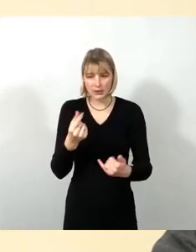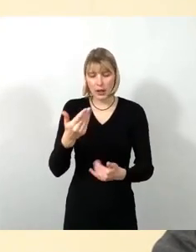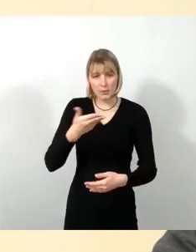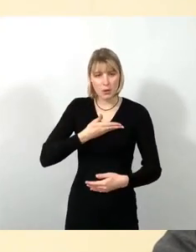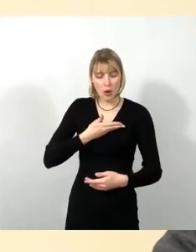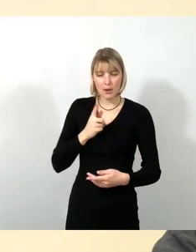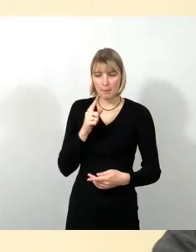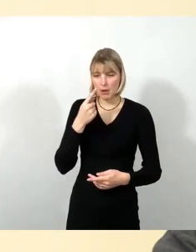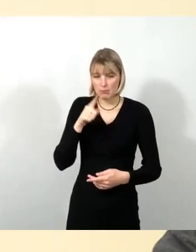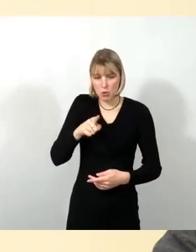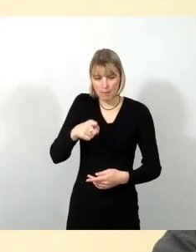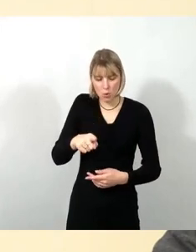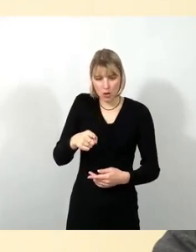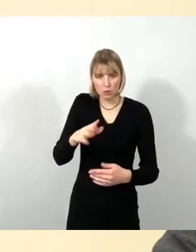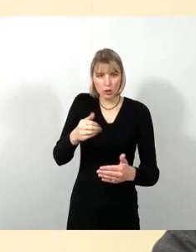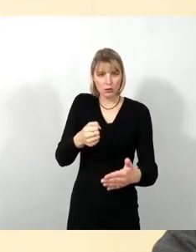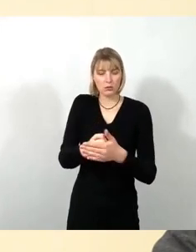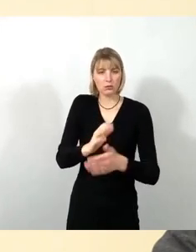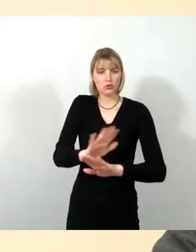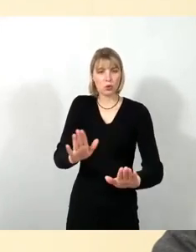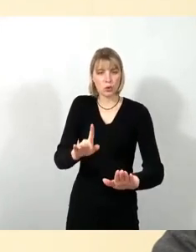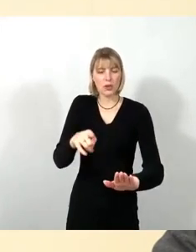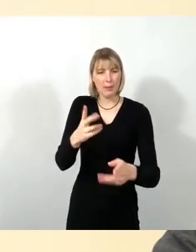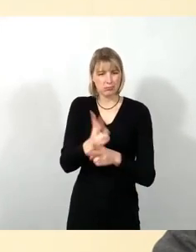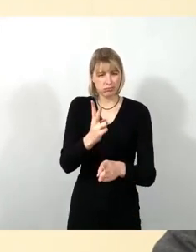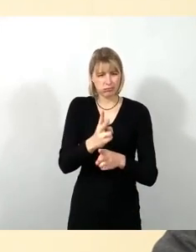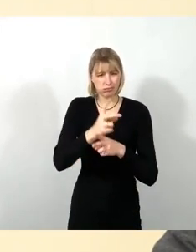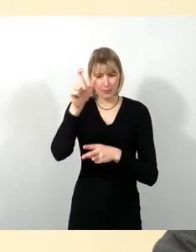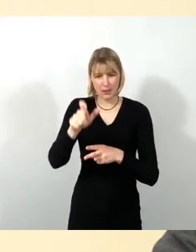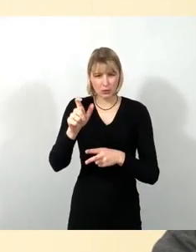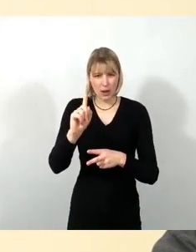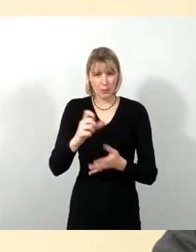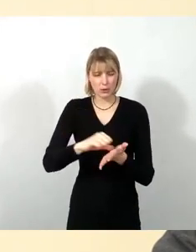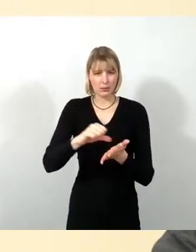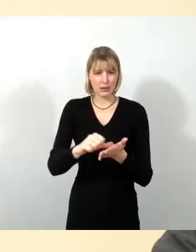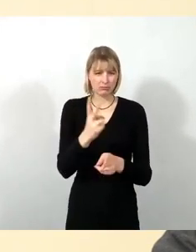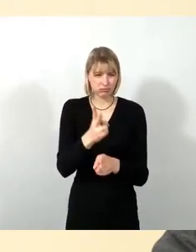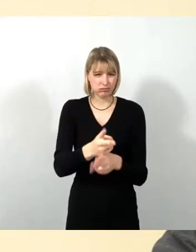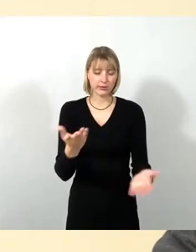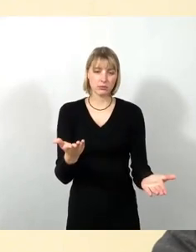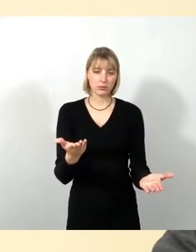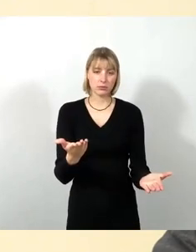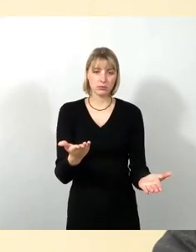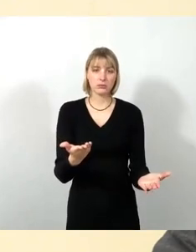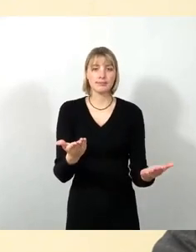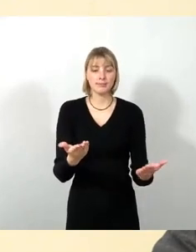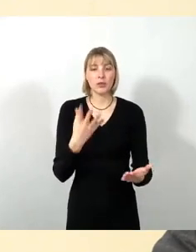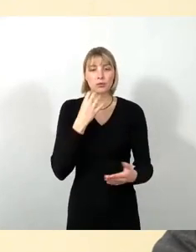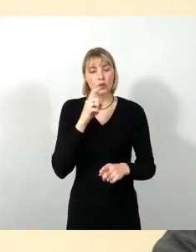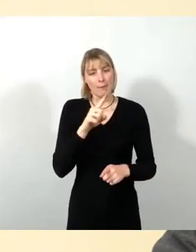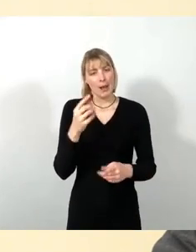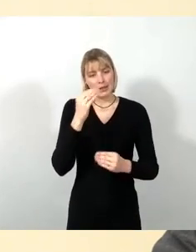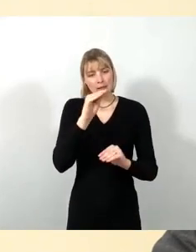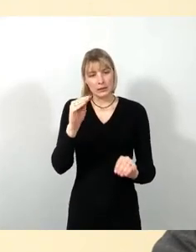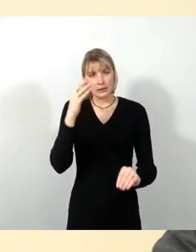Monate reicht und dann das Personal trotzdem weiter bezahlen müssen? Also das möchte ich nochmal zu Bedenken geben, wenn man